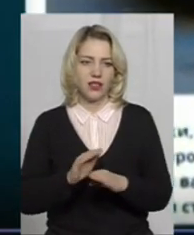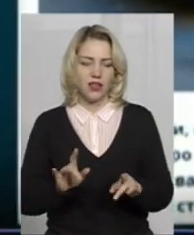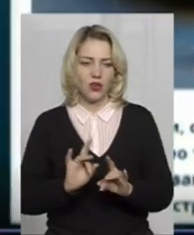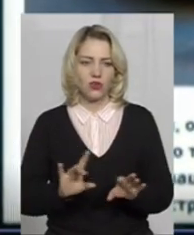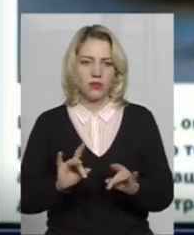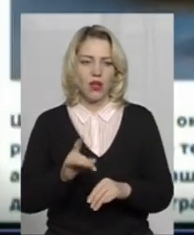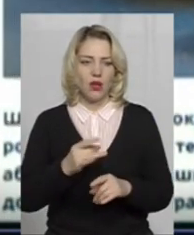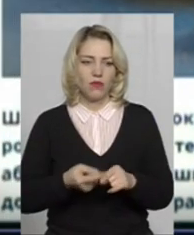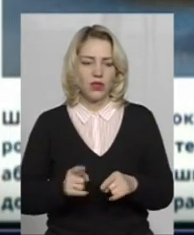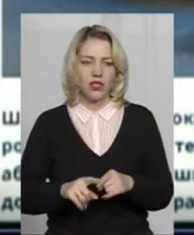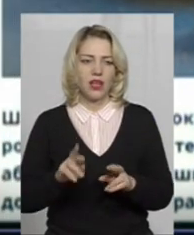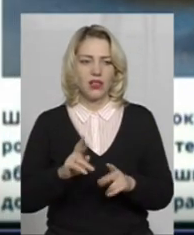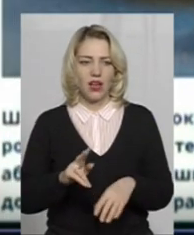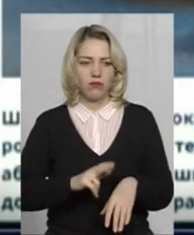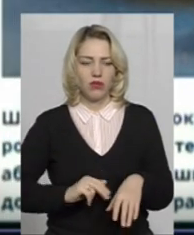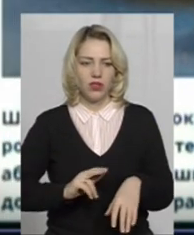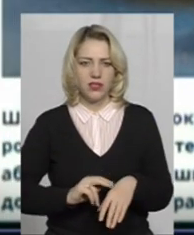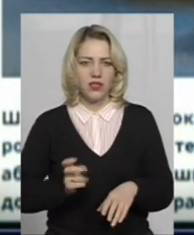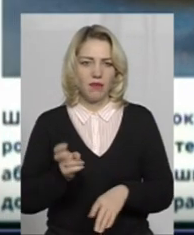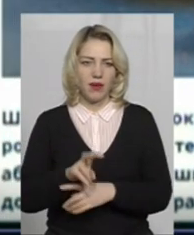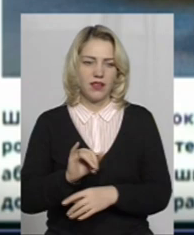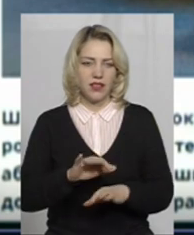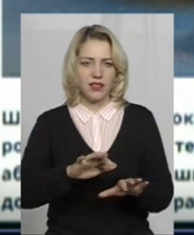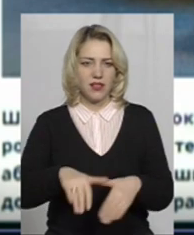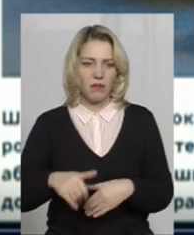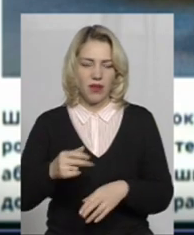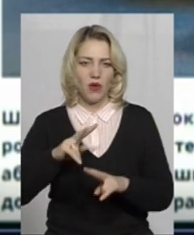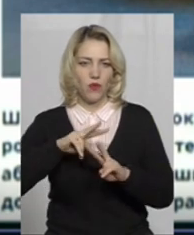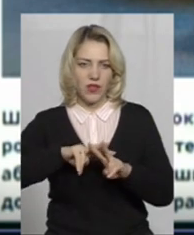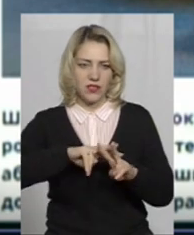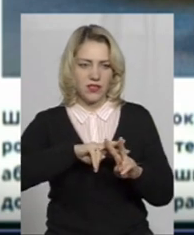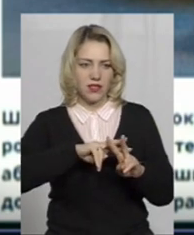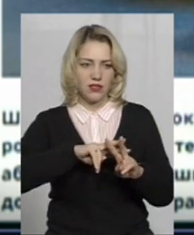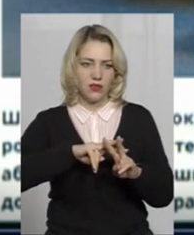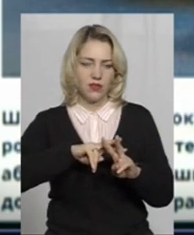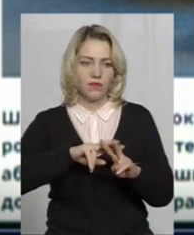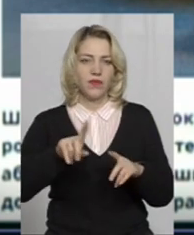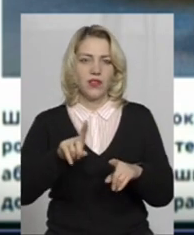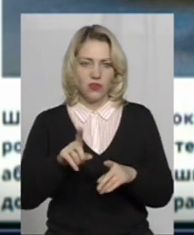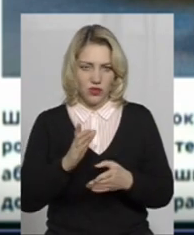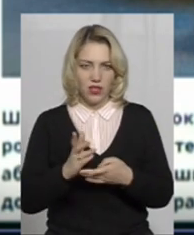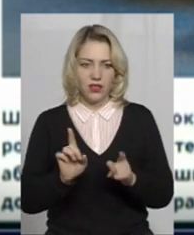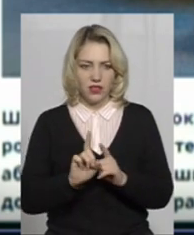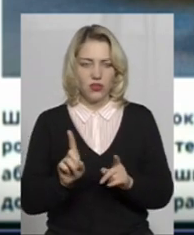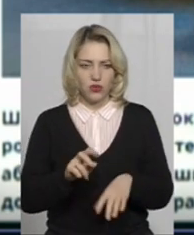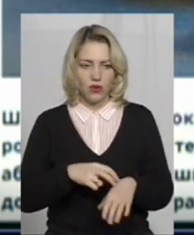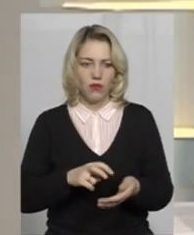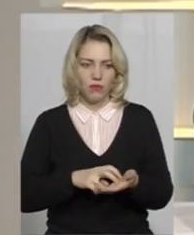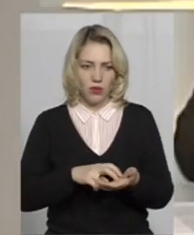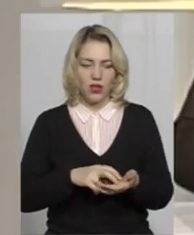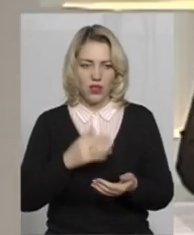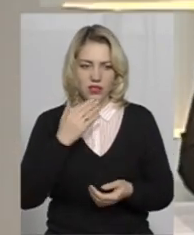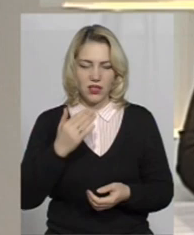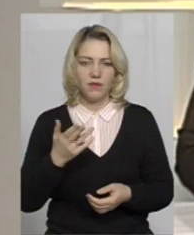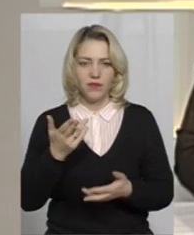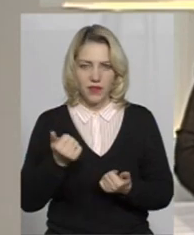розповідями про те, як поліція прийде і забере їх у в'язницю. Що, є такі, що бояться? Є.